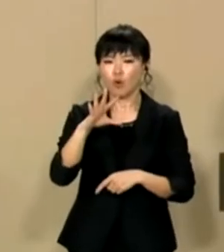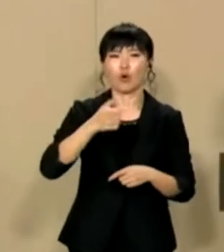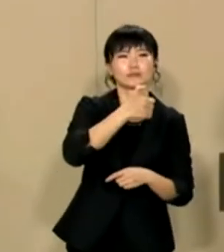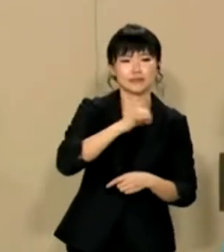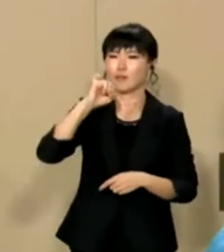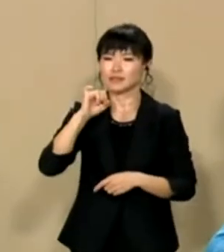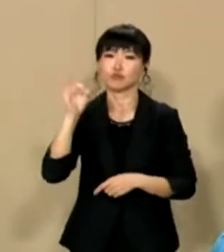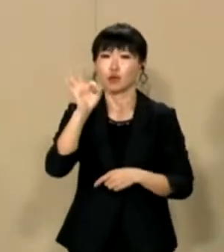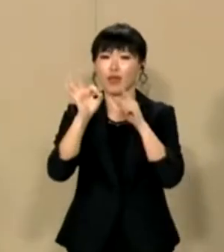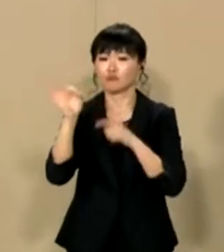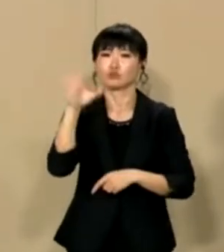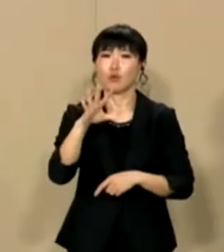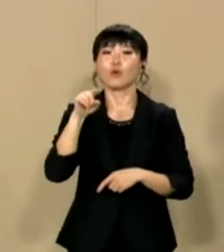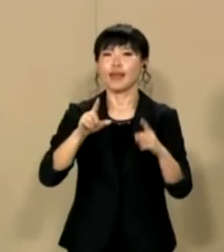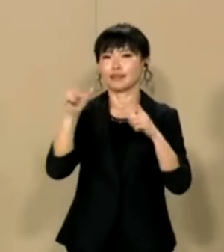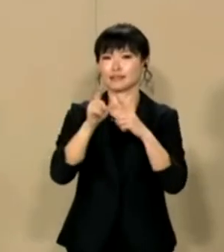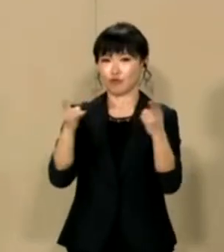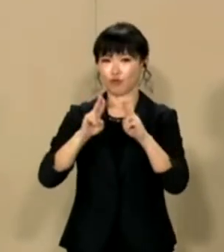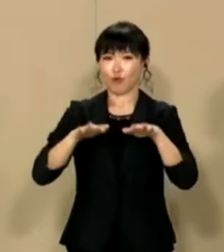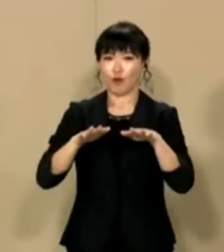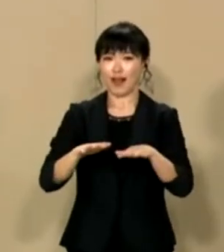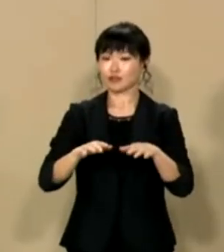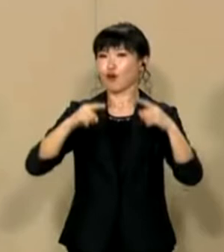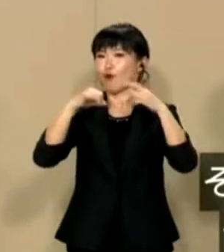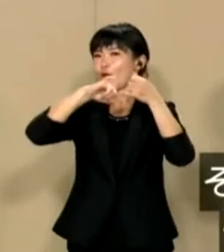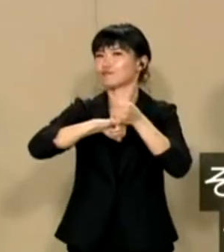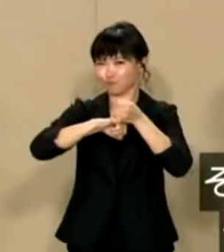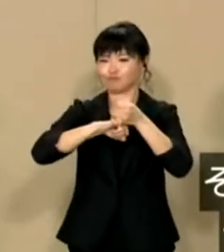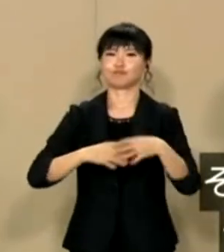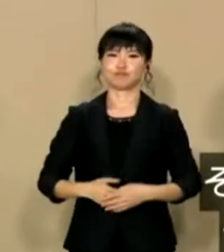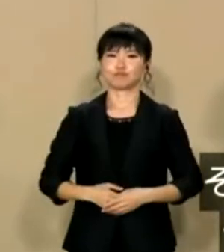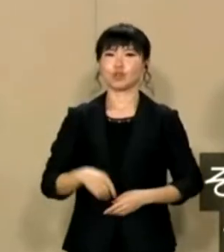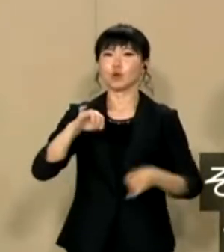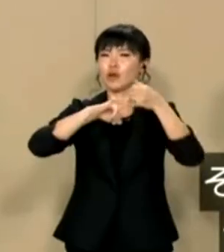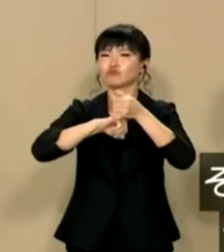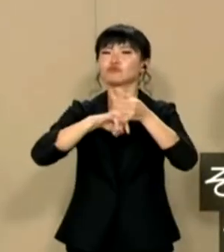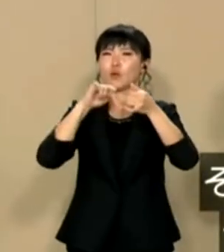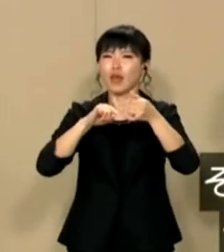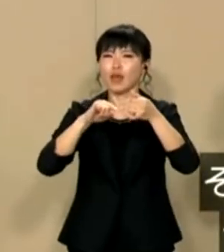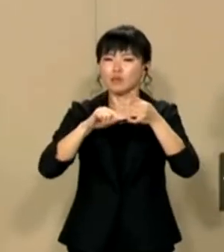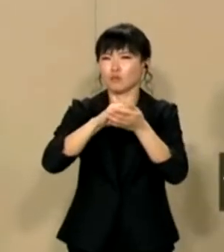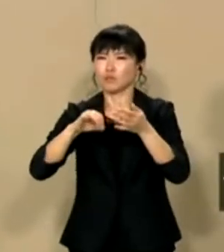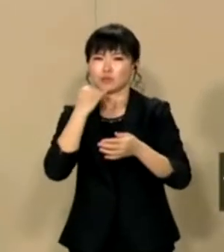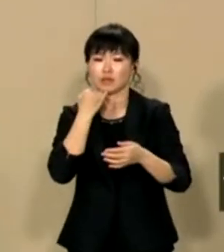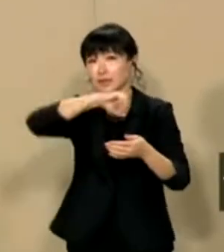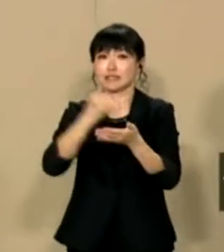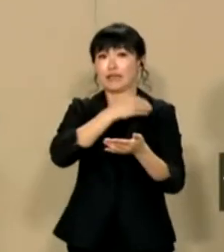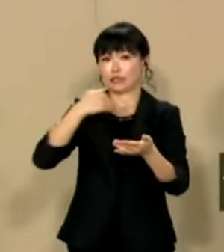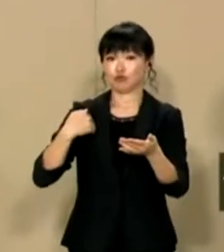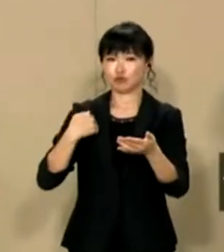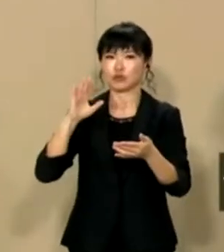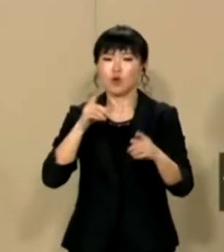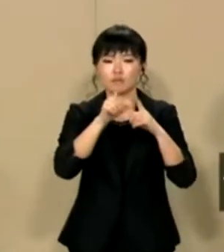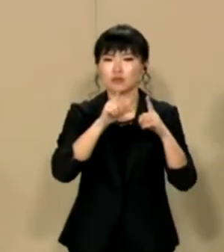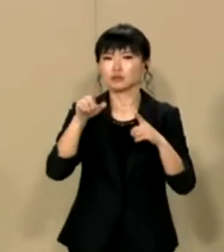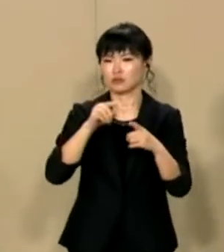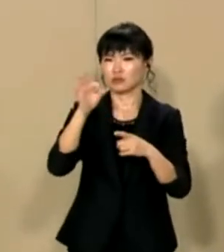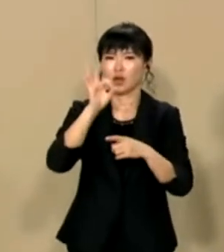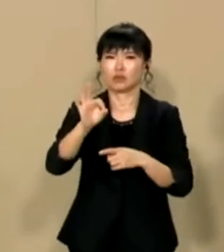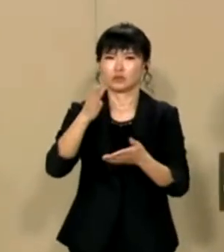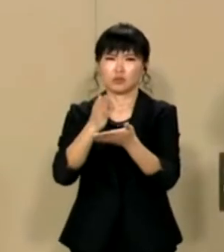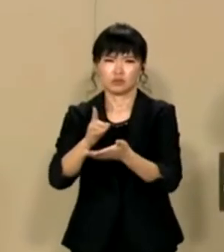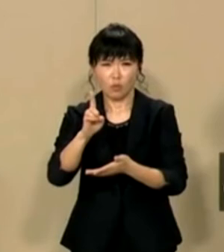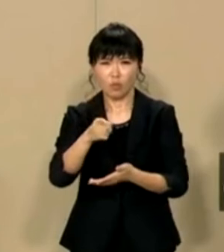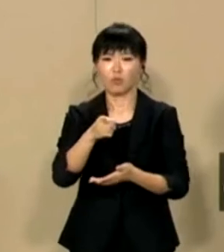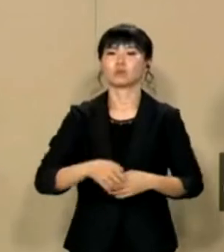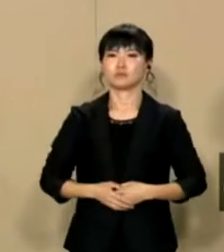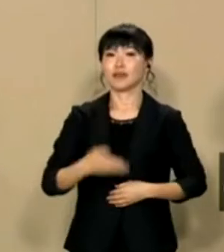おじいちゃんおばあちゃんの受信料を料にするこれがNHK等の今回の一緒に一番地の公約でありますそしてこの公約実はすぐに達成することもできます皆さんNHKに受信料を支払うのをため